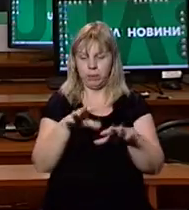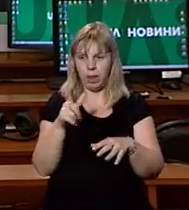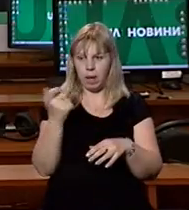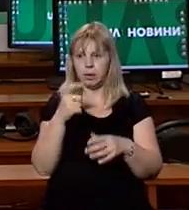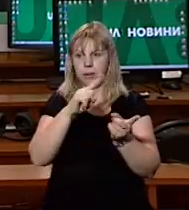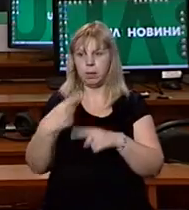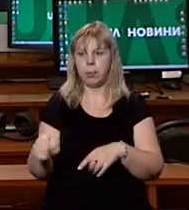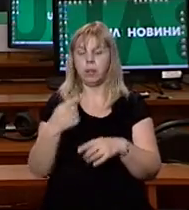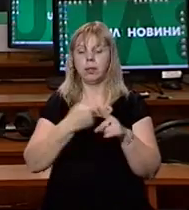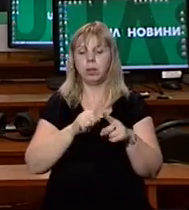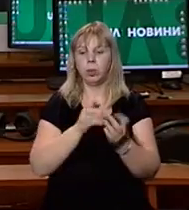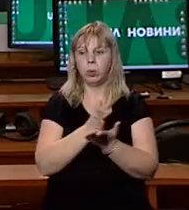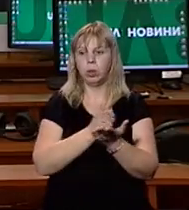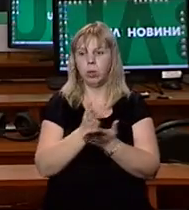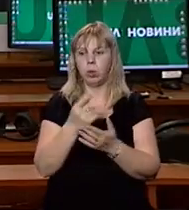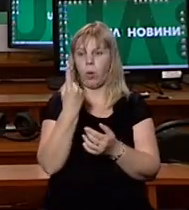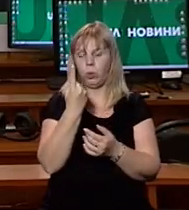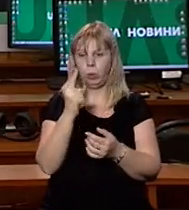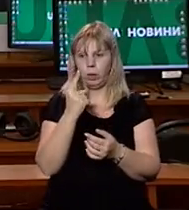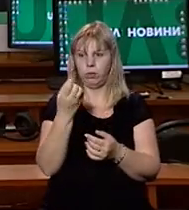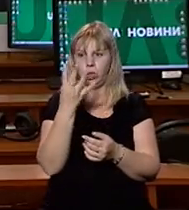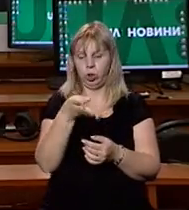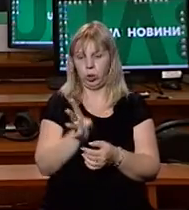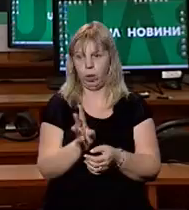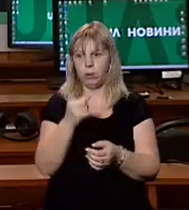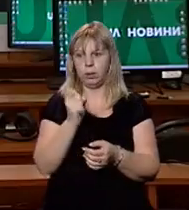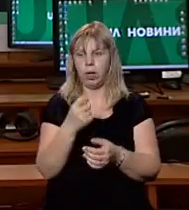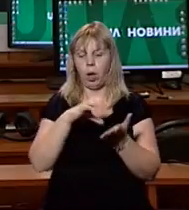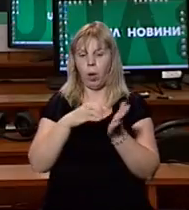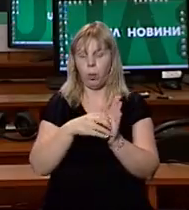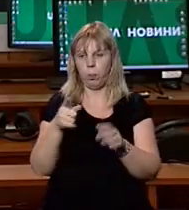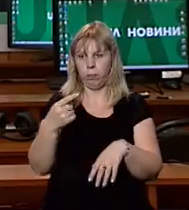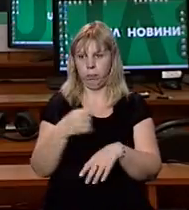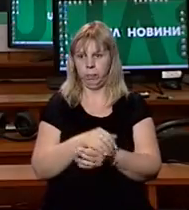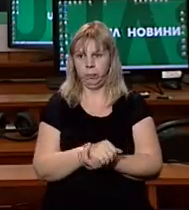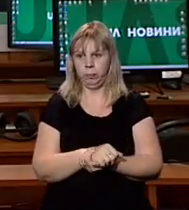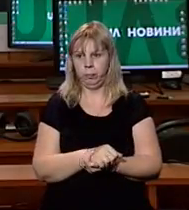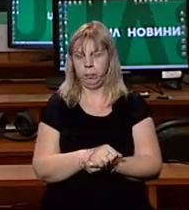На Закарпатті ціна за цю послугу становить 1 гривню 4 копійки за кубічний метр.